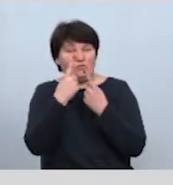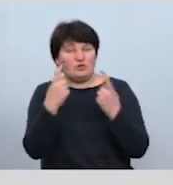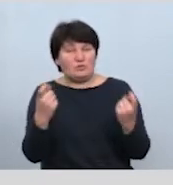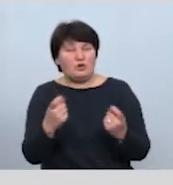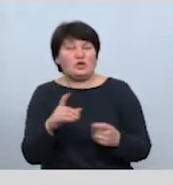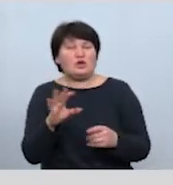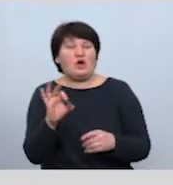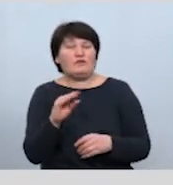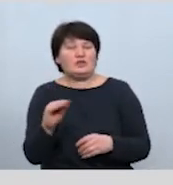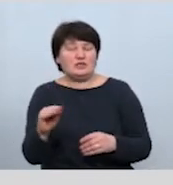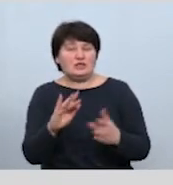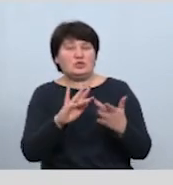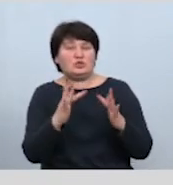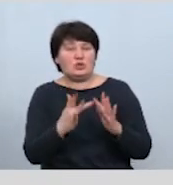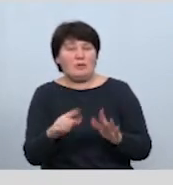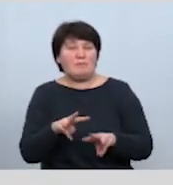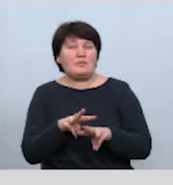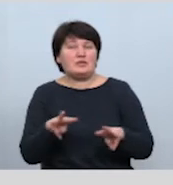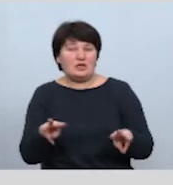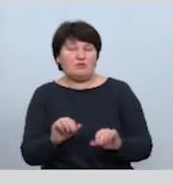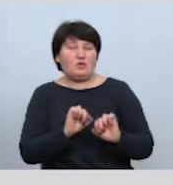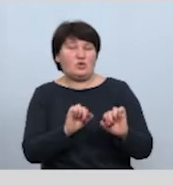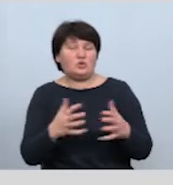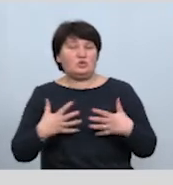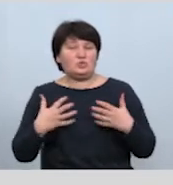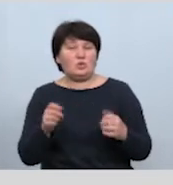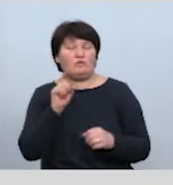офіційній сторінці Міністерства охорони здоров'я України.